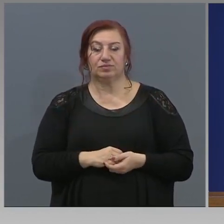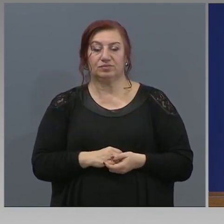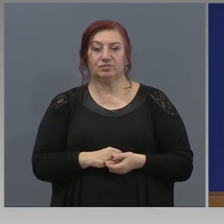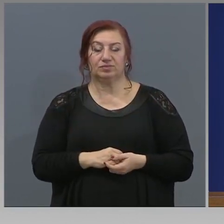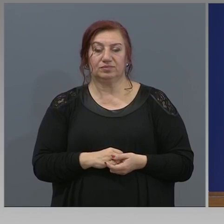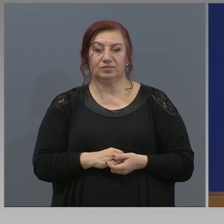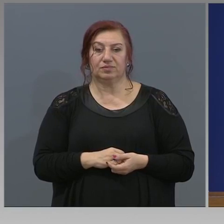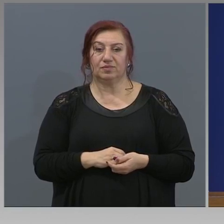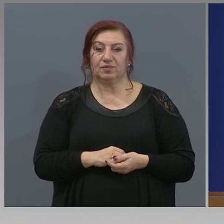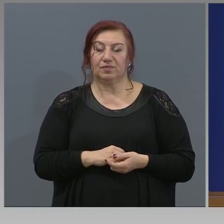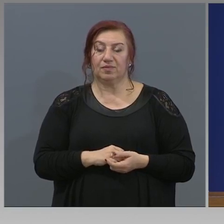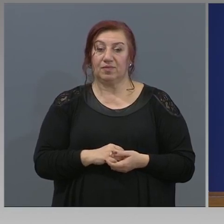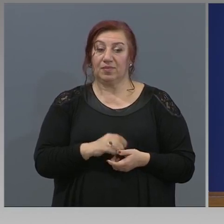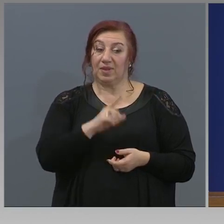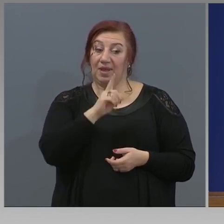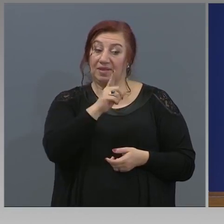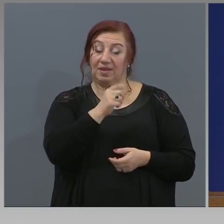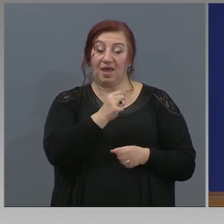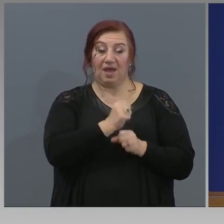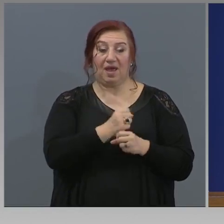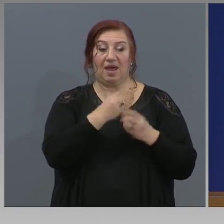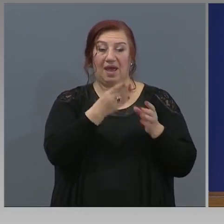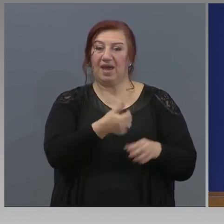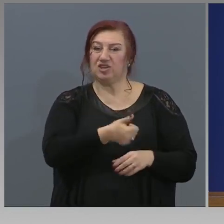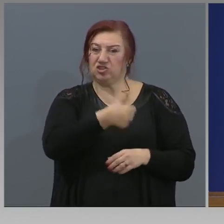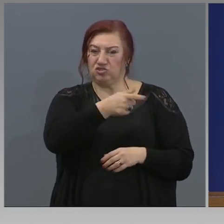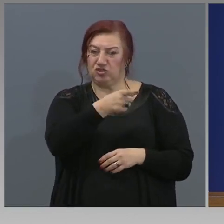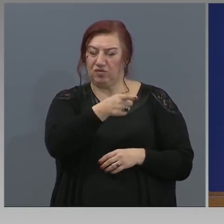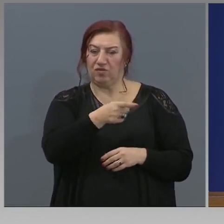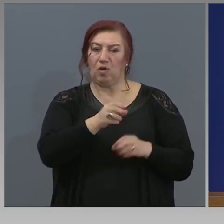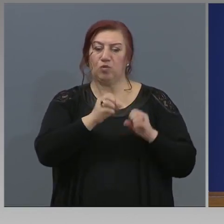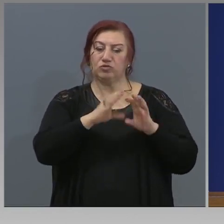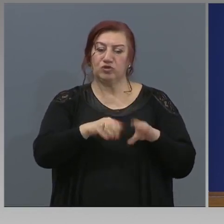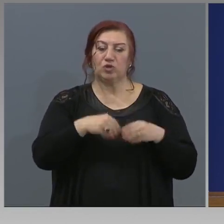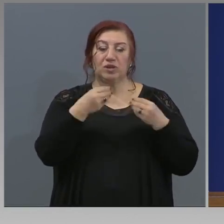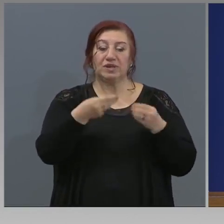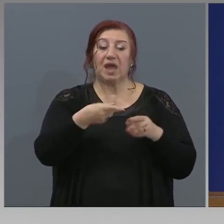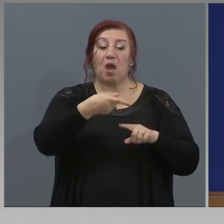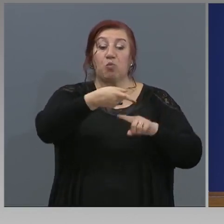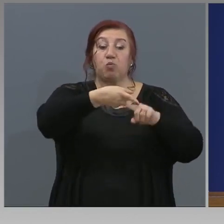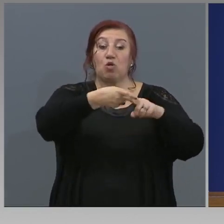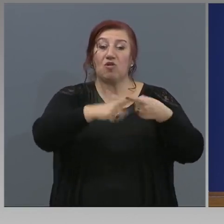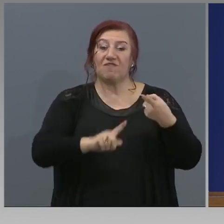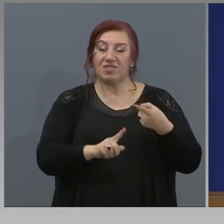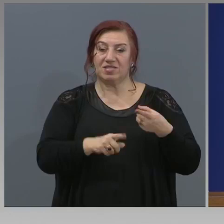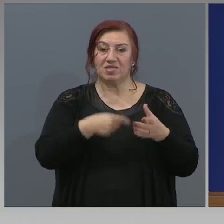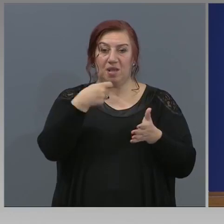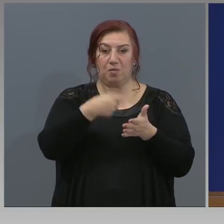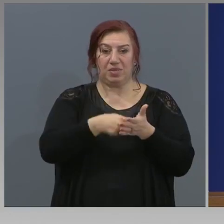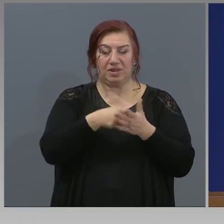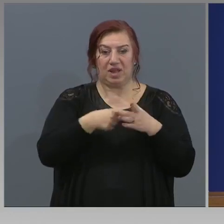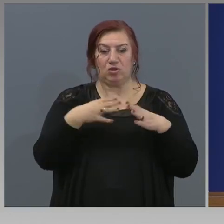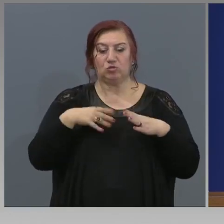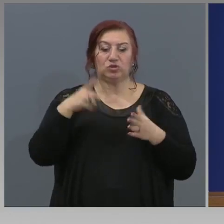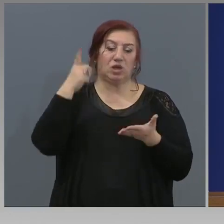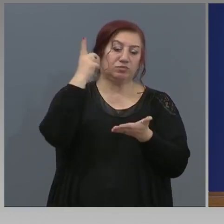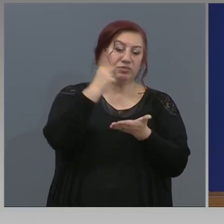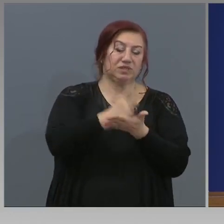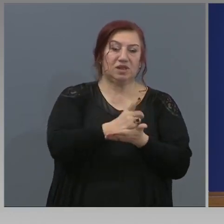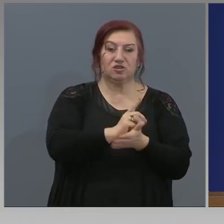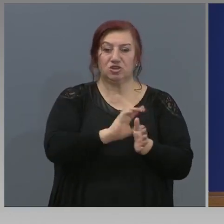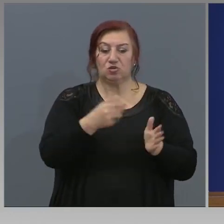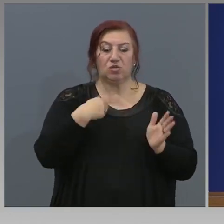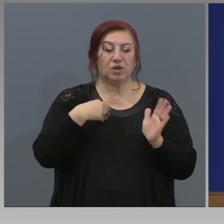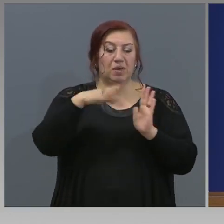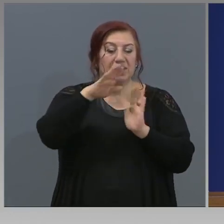На работодателите е позволено да дадат половината платен отпуск, принудително, тогава, когато имат